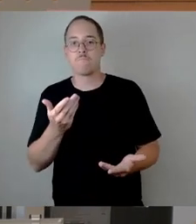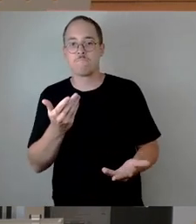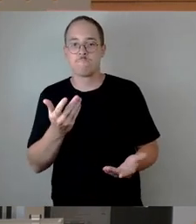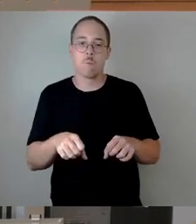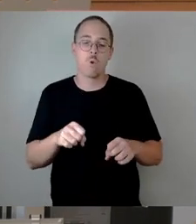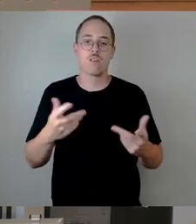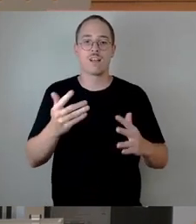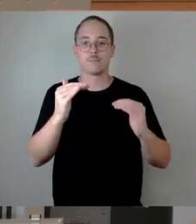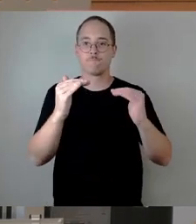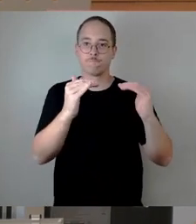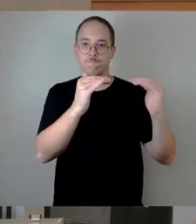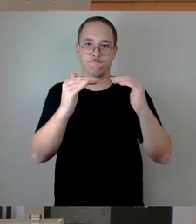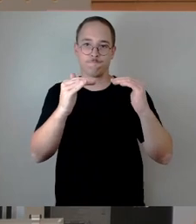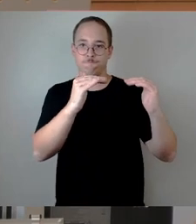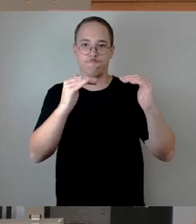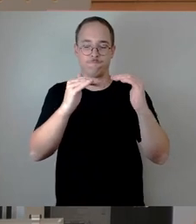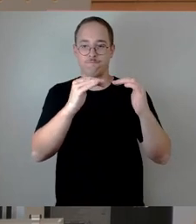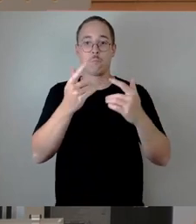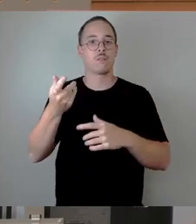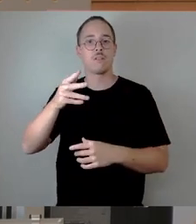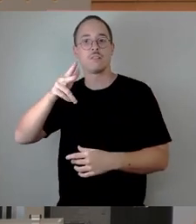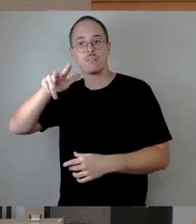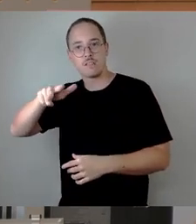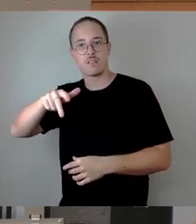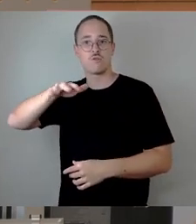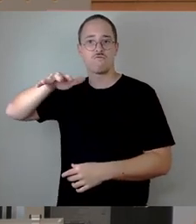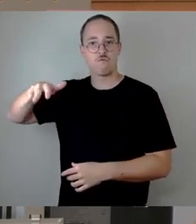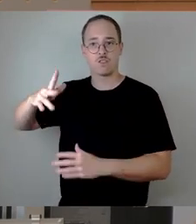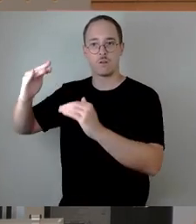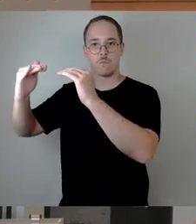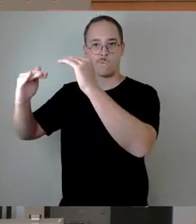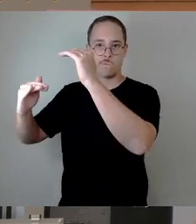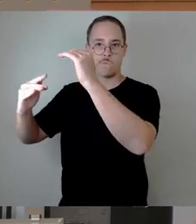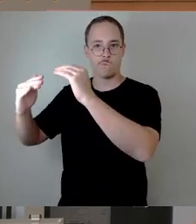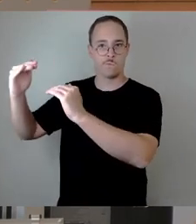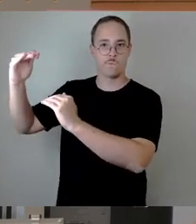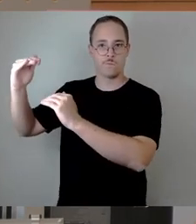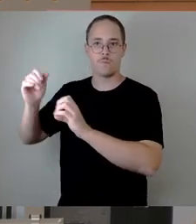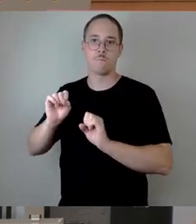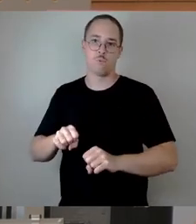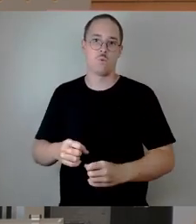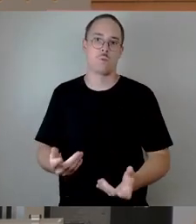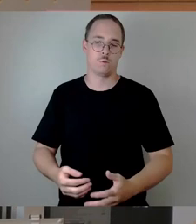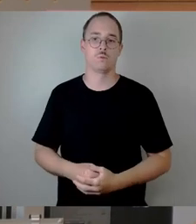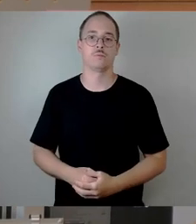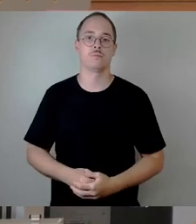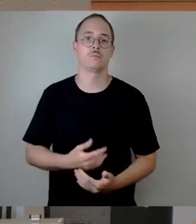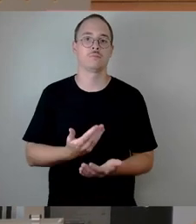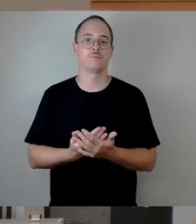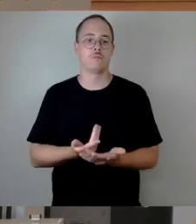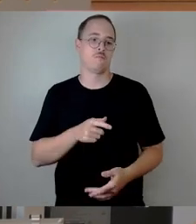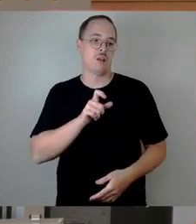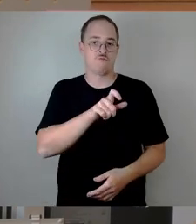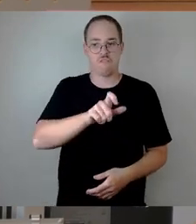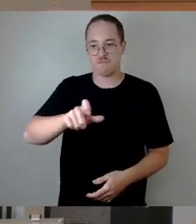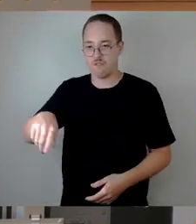Mehrheit. Das ist meine Rechnung, die ich ganz objektiv und neutral, ohne auf irgendjemandes Interesse zurücksicht zu nehmen, ausgeführt habe. Und ich